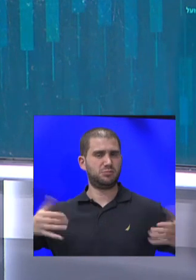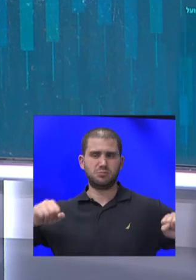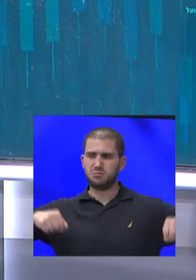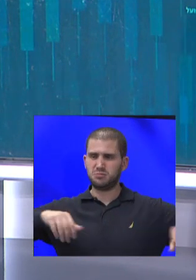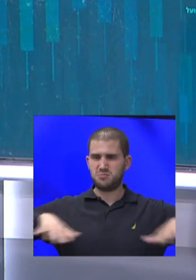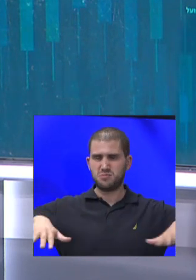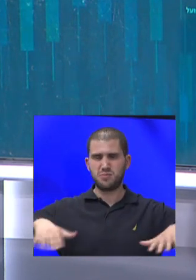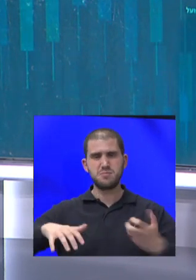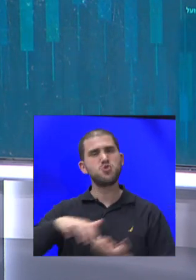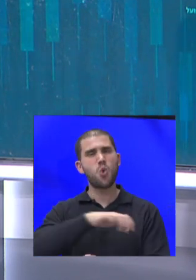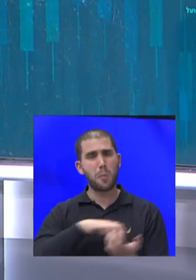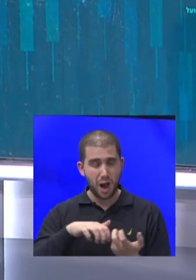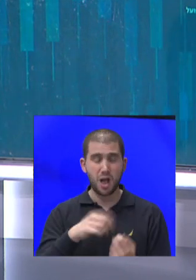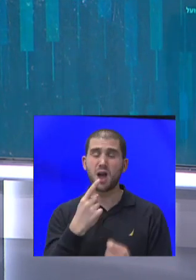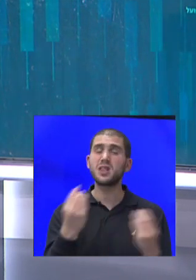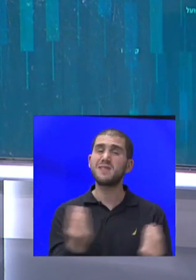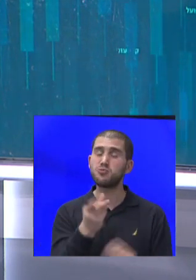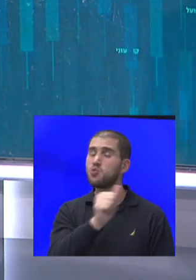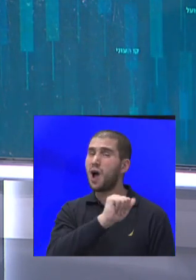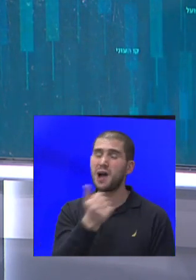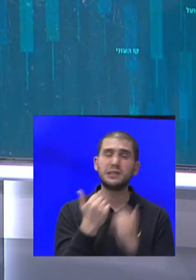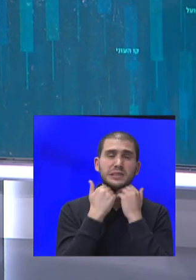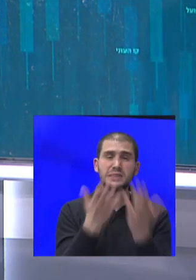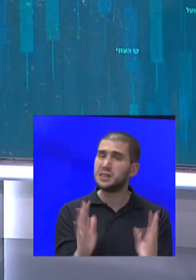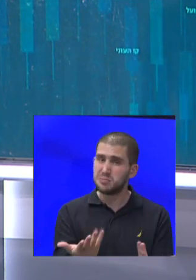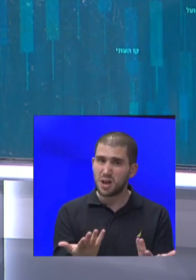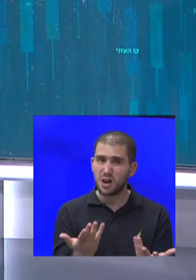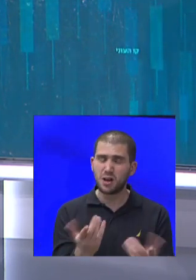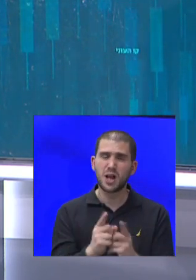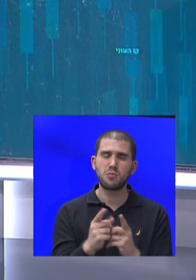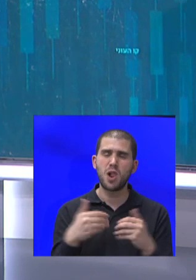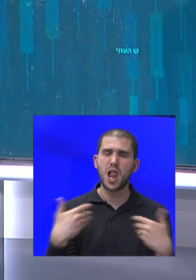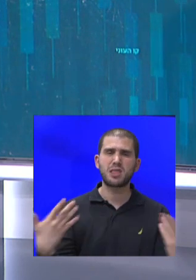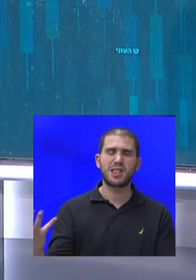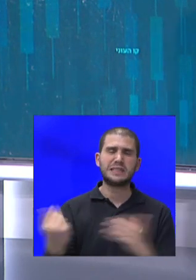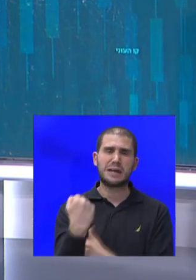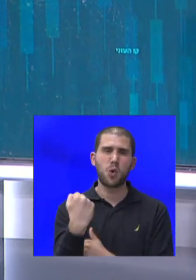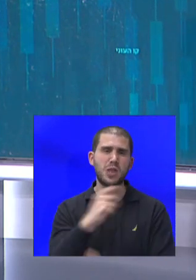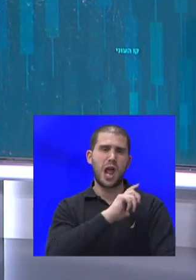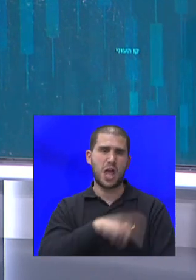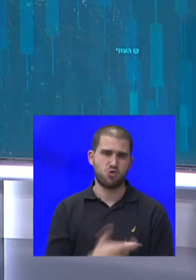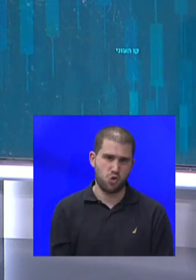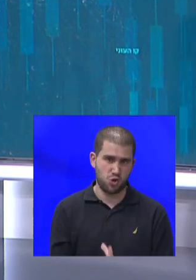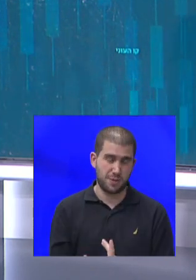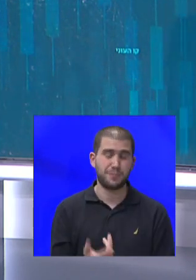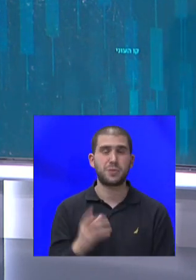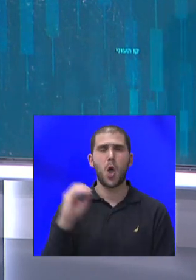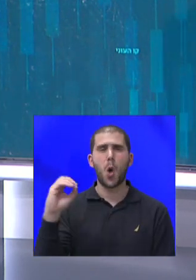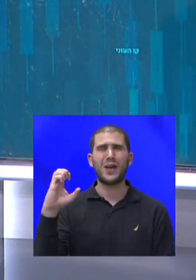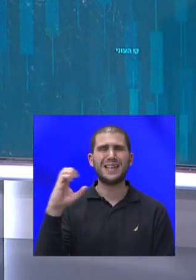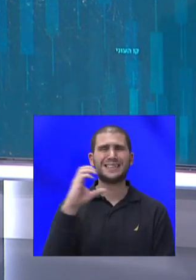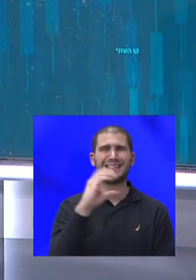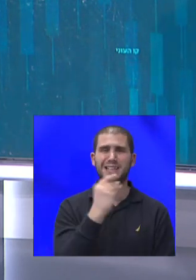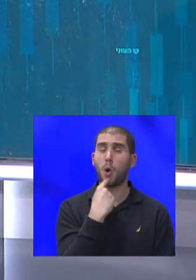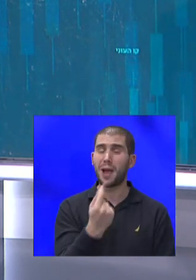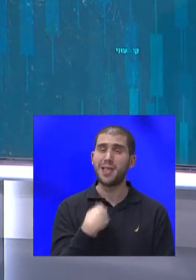שאחד הדברים שהוא הכי גרוע בהם זה לשחרר סמכויות לרשויות המקומיות. לפי ה-OECD אנחנו המדינה הכי ריכוזית